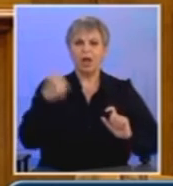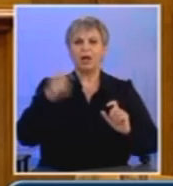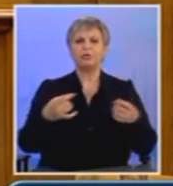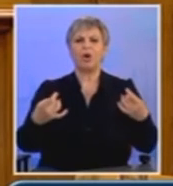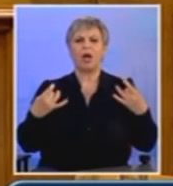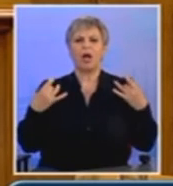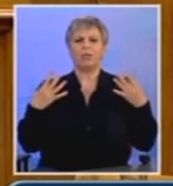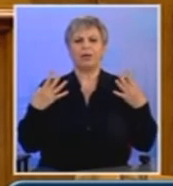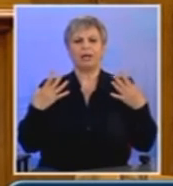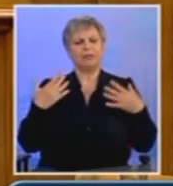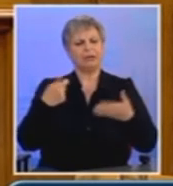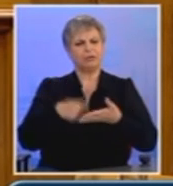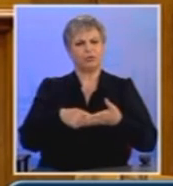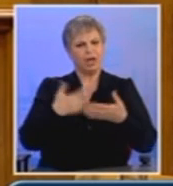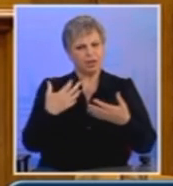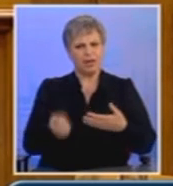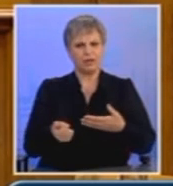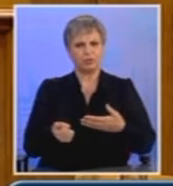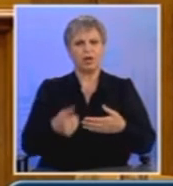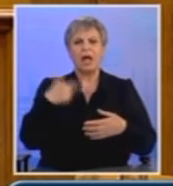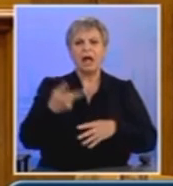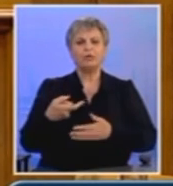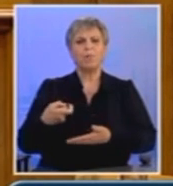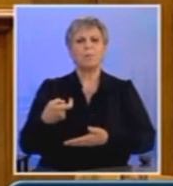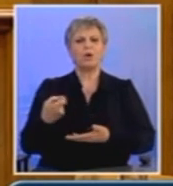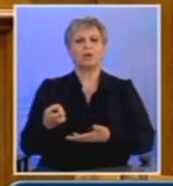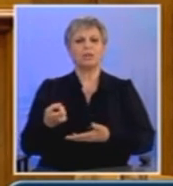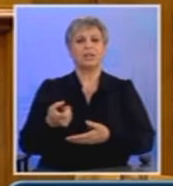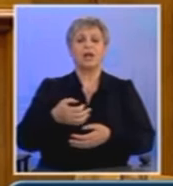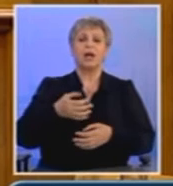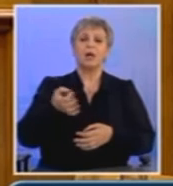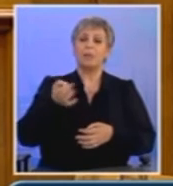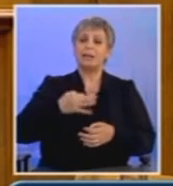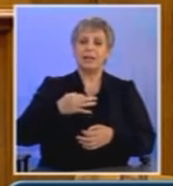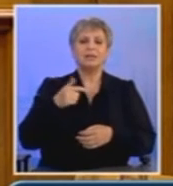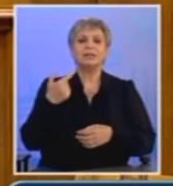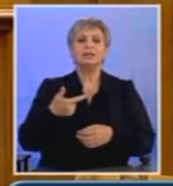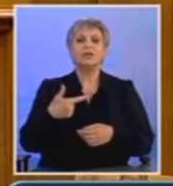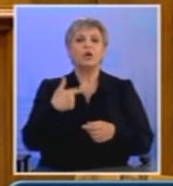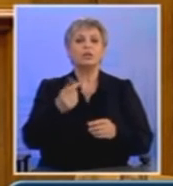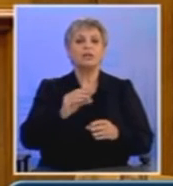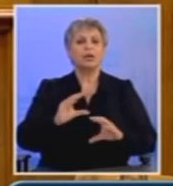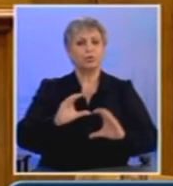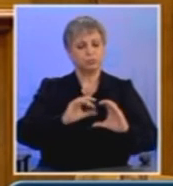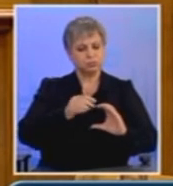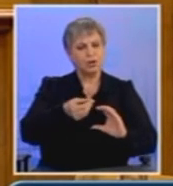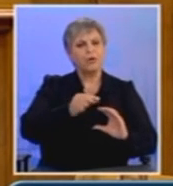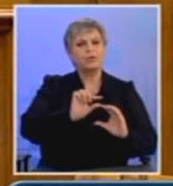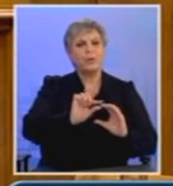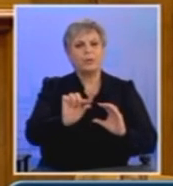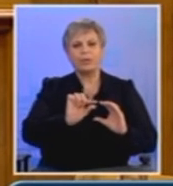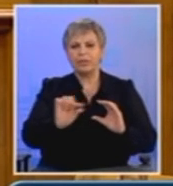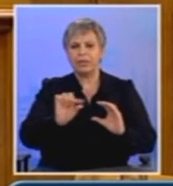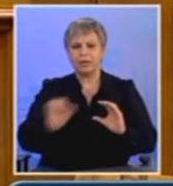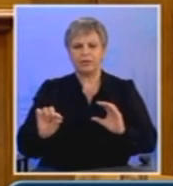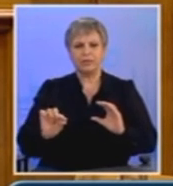Μιλάτε προκλητικά για τη δυνατότητα αναδιανομής την ώρα που οι εφοπλιστές συνεχίζουν να